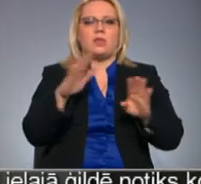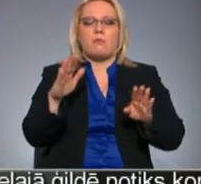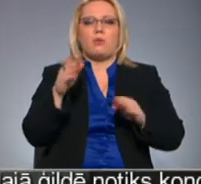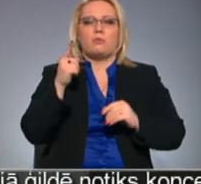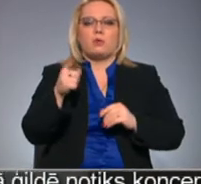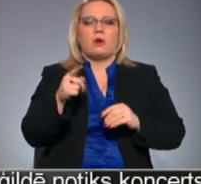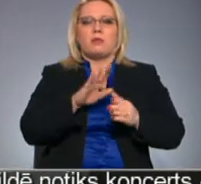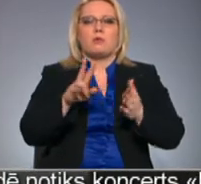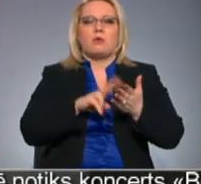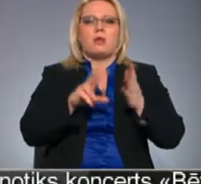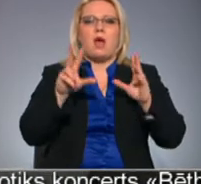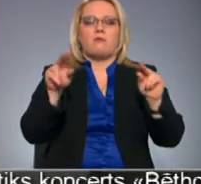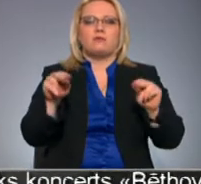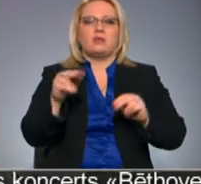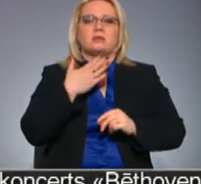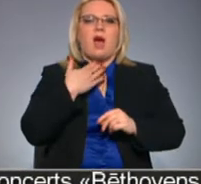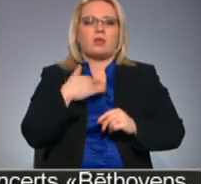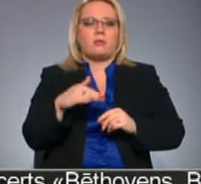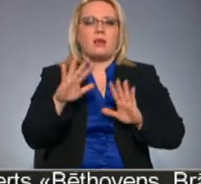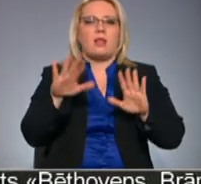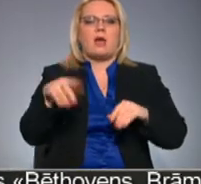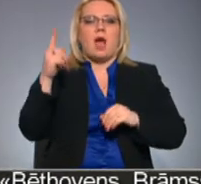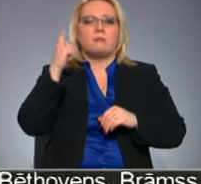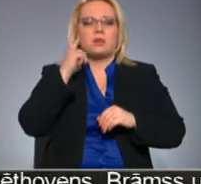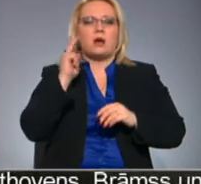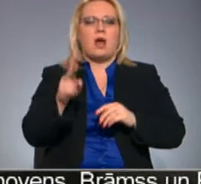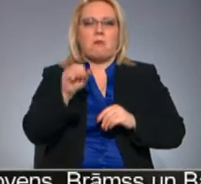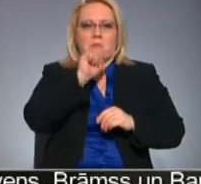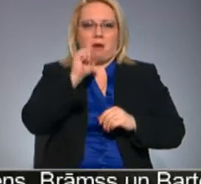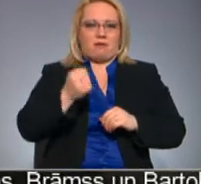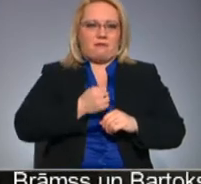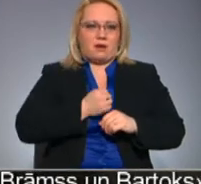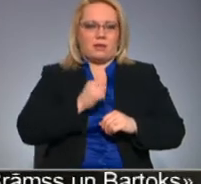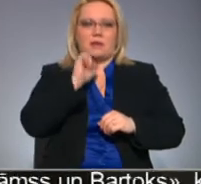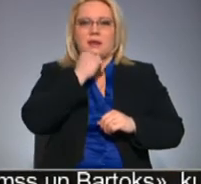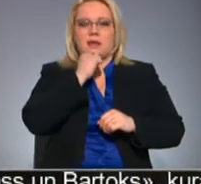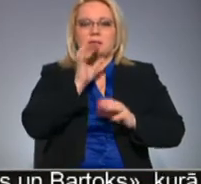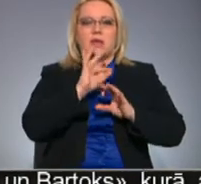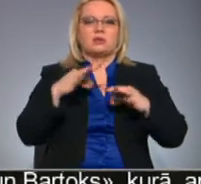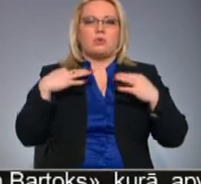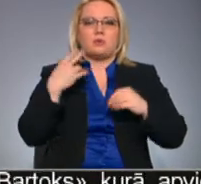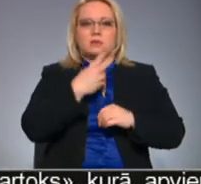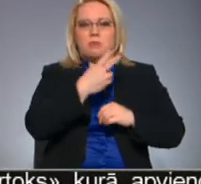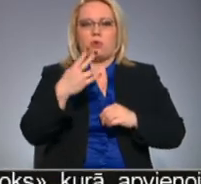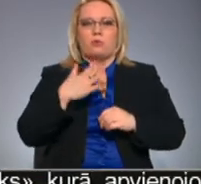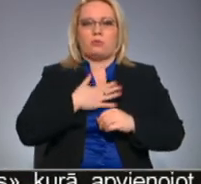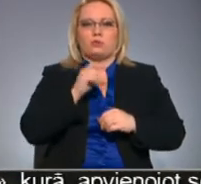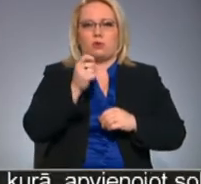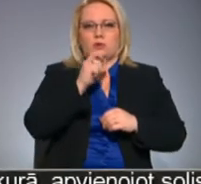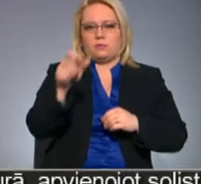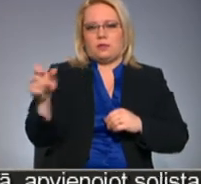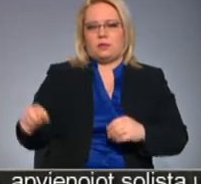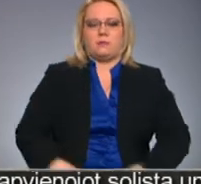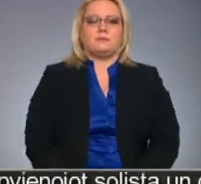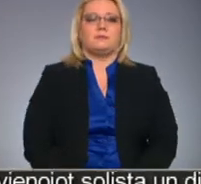ir, ja nebūtu ļāvušies kārdinājumam, lai apzinātos, kā to pārvarēt. Grēcīgās rodas aplūkoja Līga Ozola un Kristaps